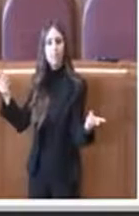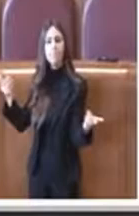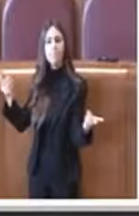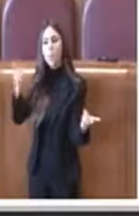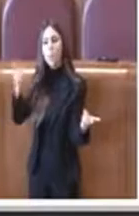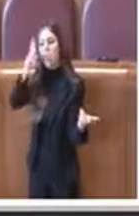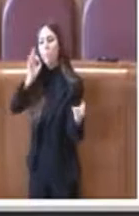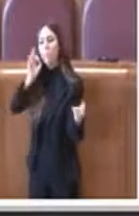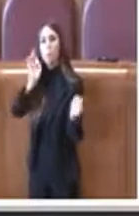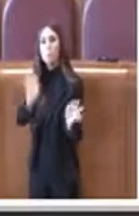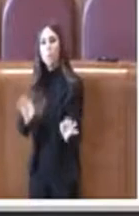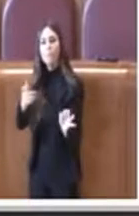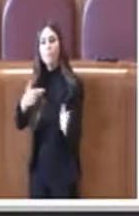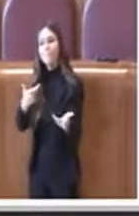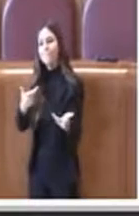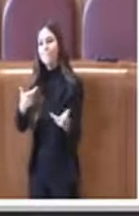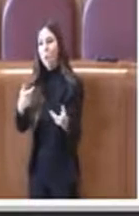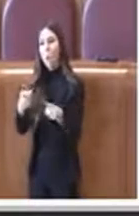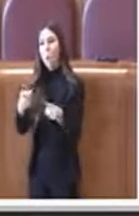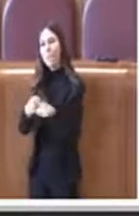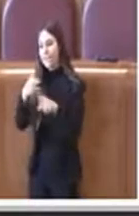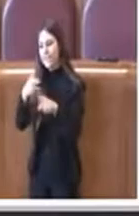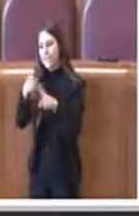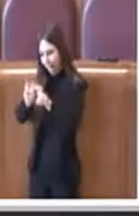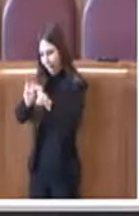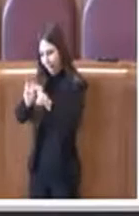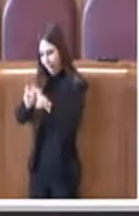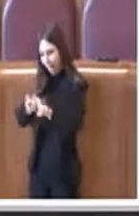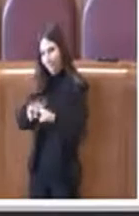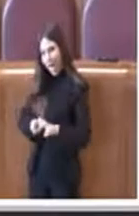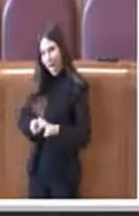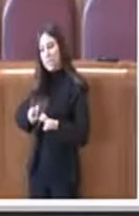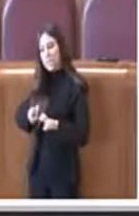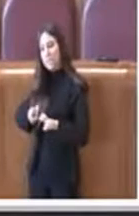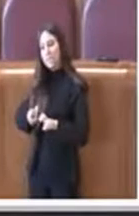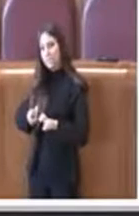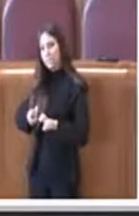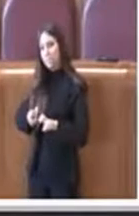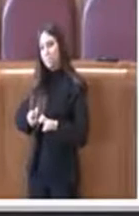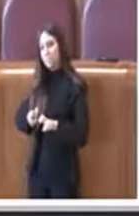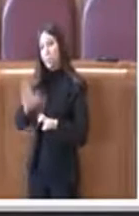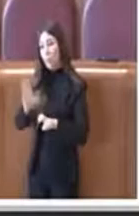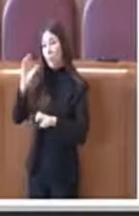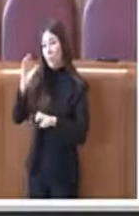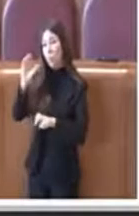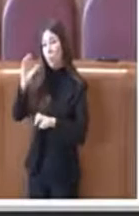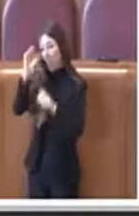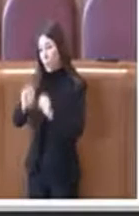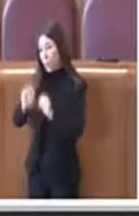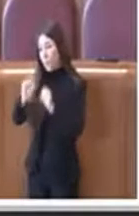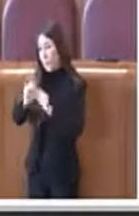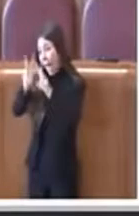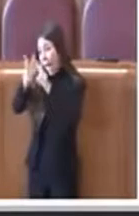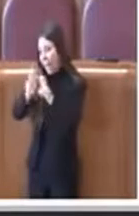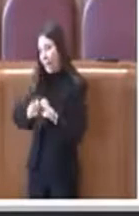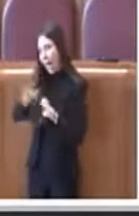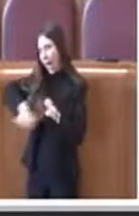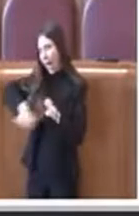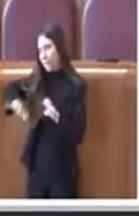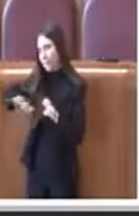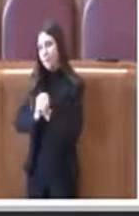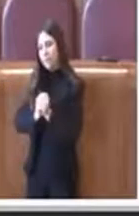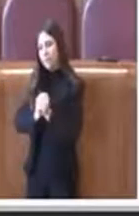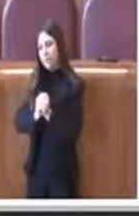a fare un'analisi su quello che era la possibilità del futuro dell'area ma a oggi